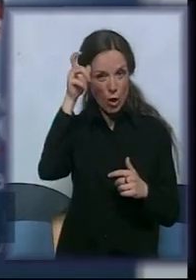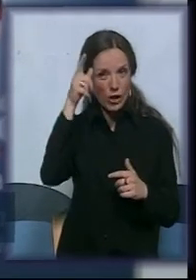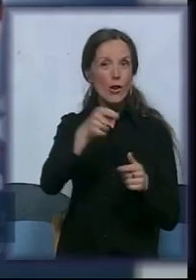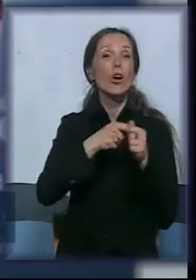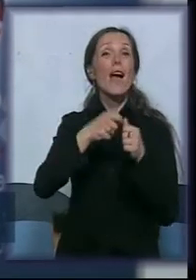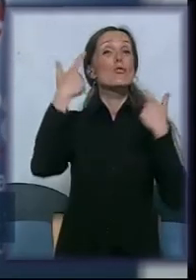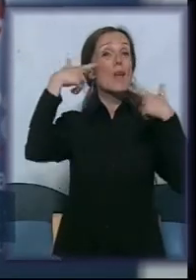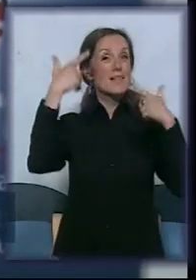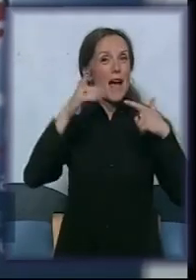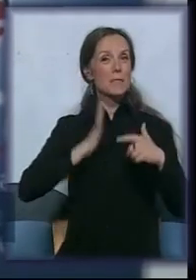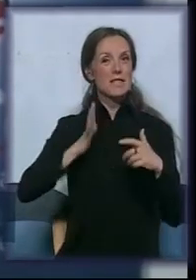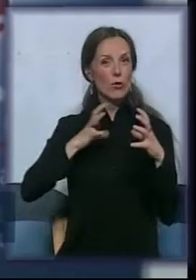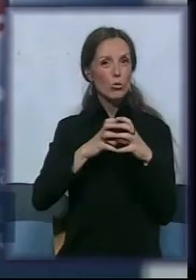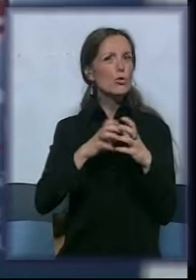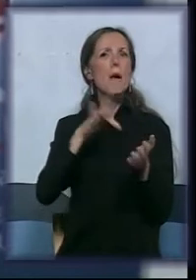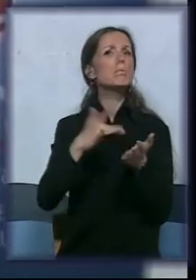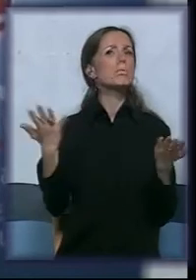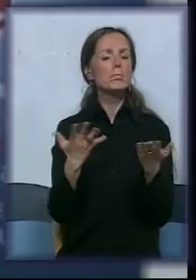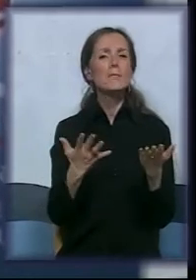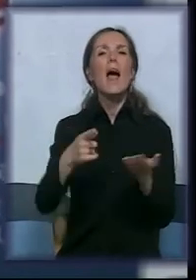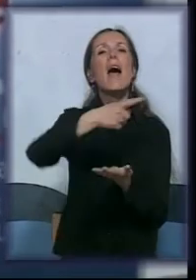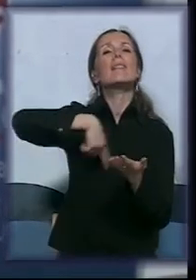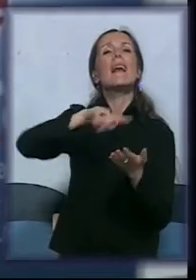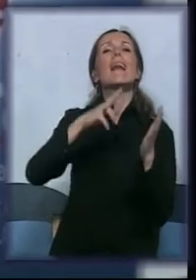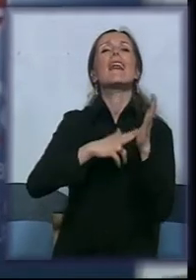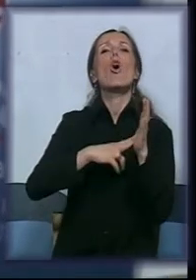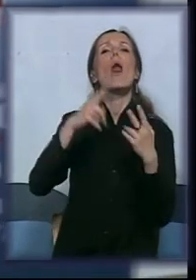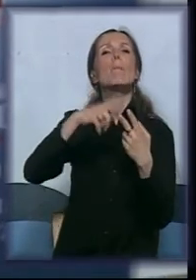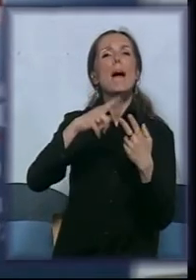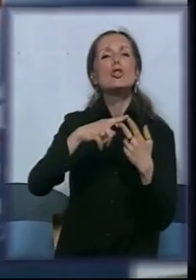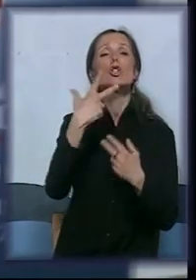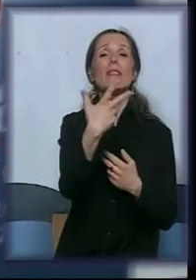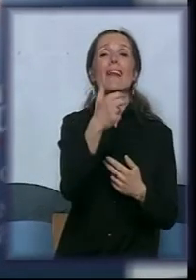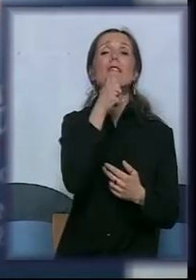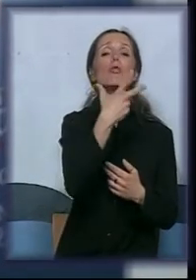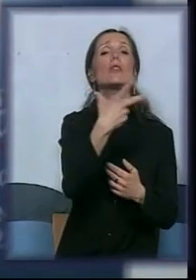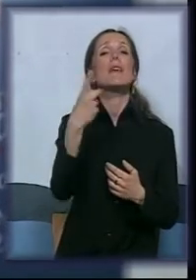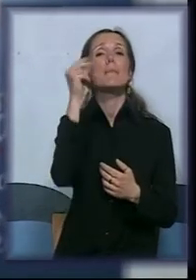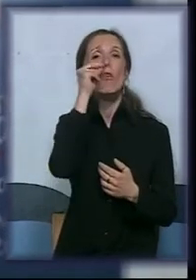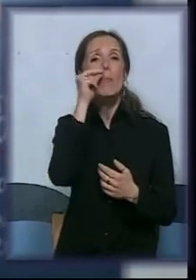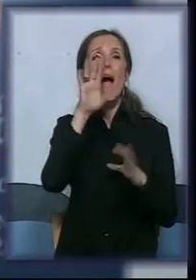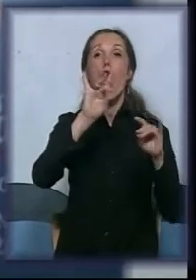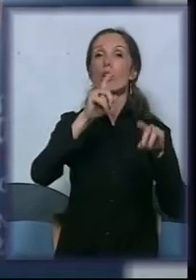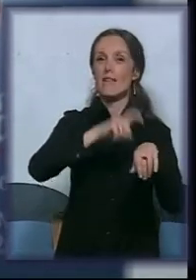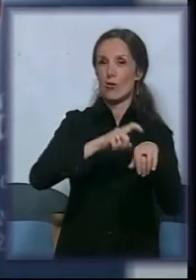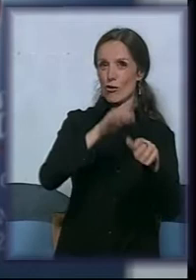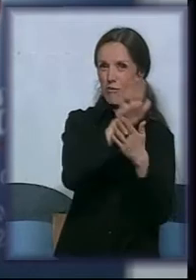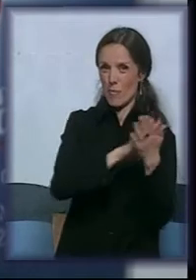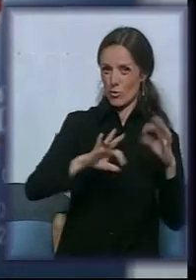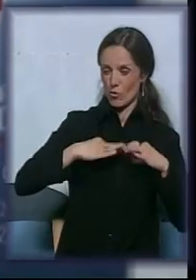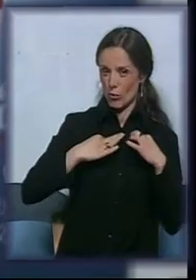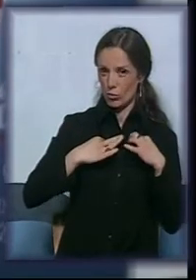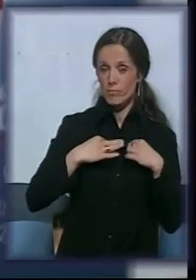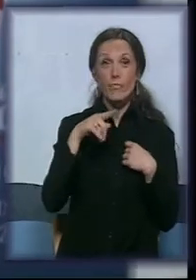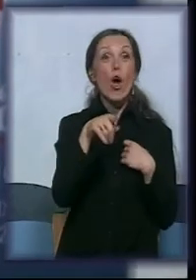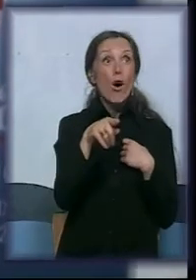koji će se održati na trgu Nikole Pašića 30. i 31. maja od 10. času. Ovo je jedinstvena prilika